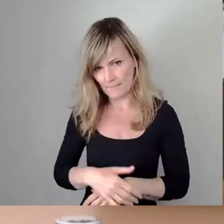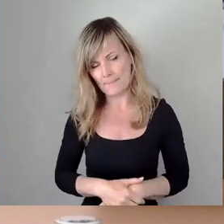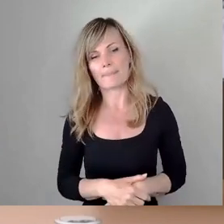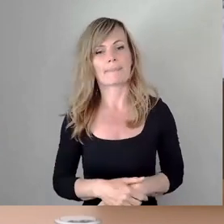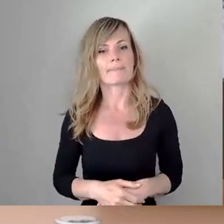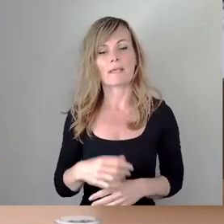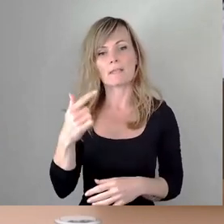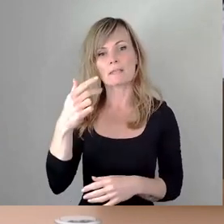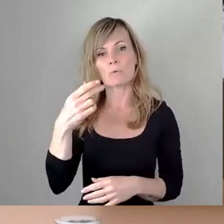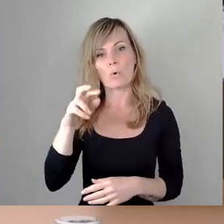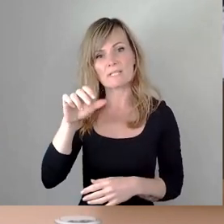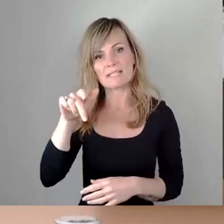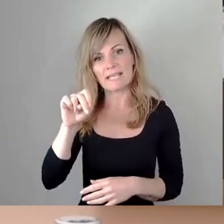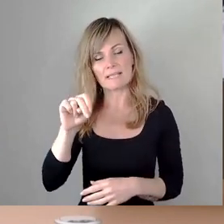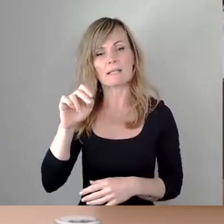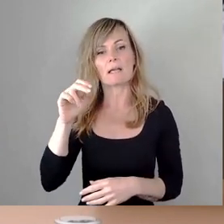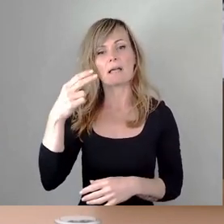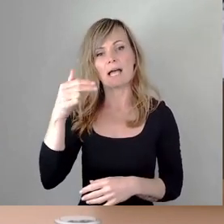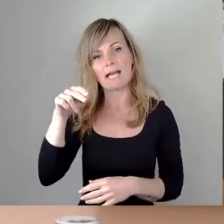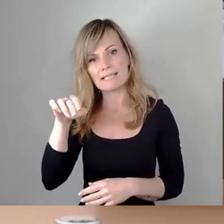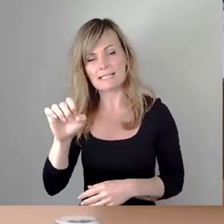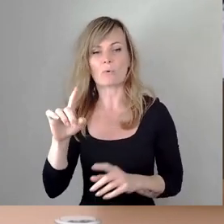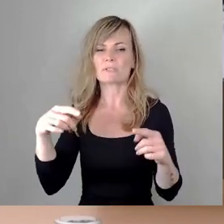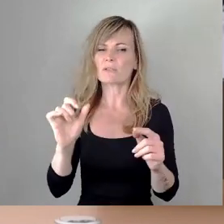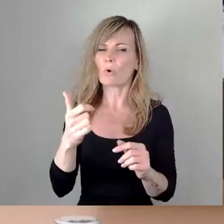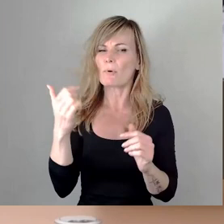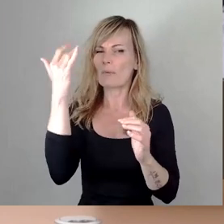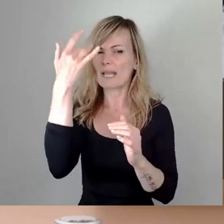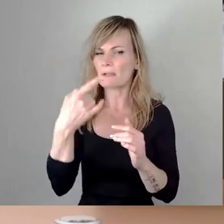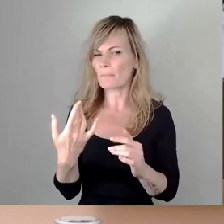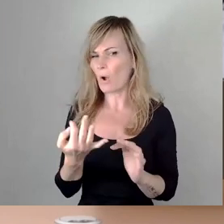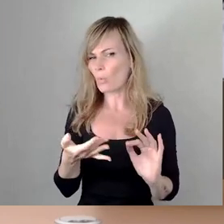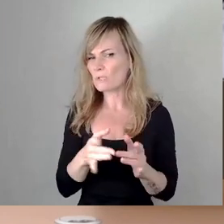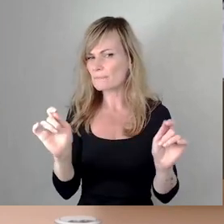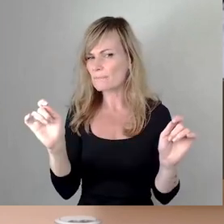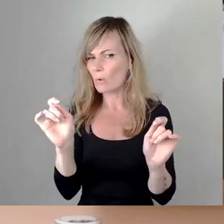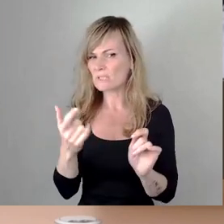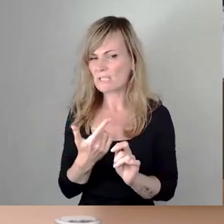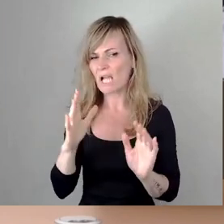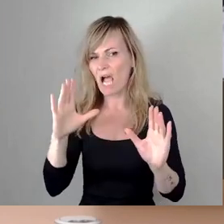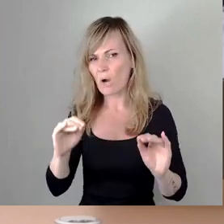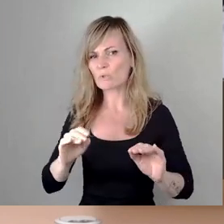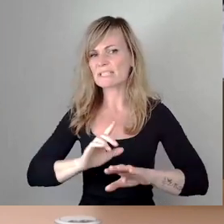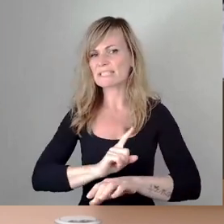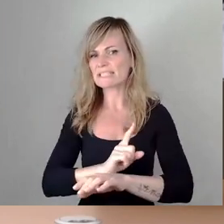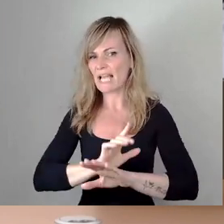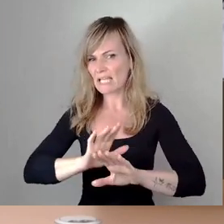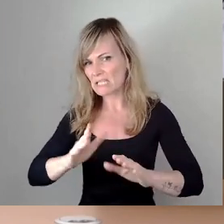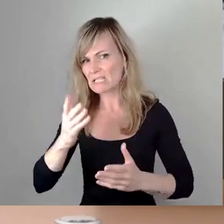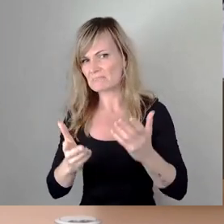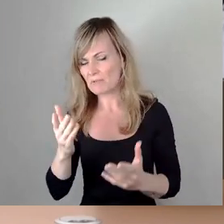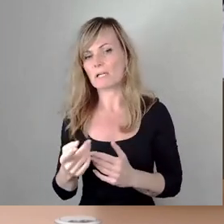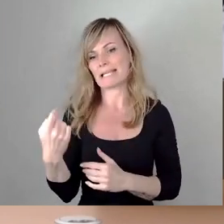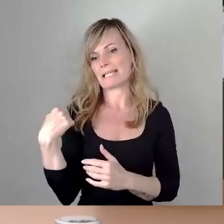und dann können wir noch mal überlegen, ob in der Auszeit notwendig ist oder nicht. Was ich jetzt schon sagen kann, die Frage von André